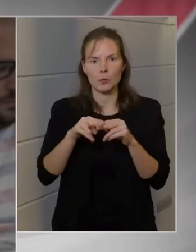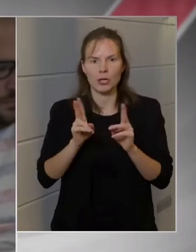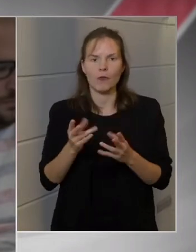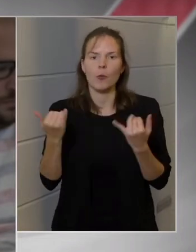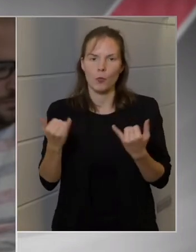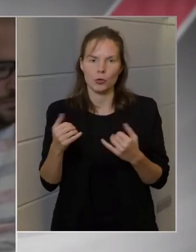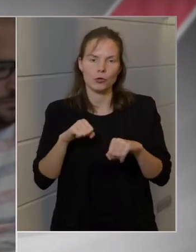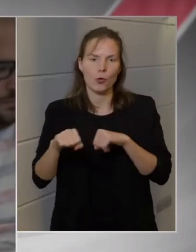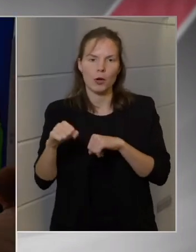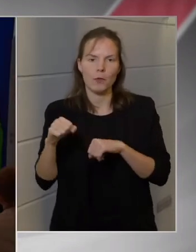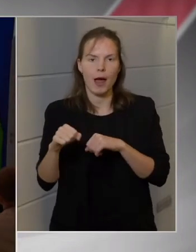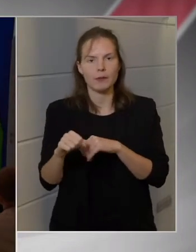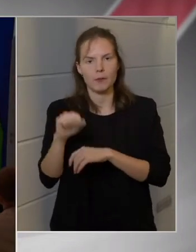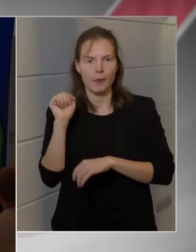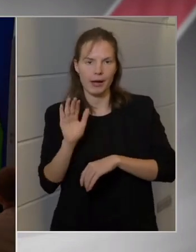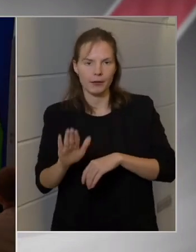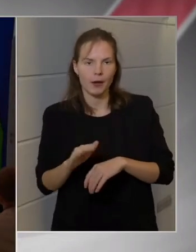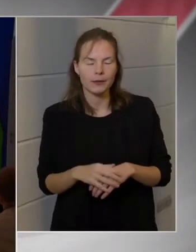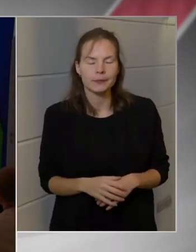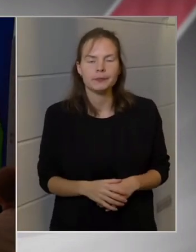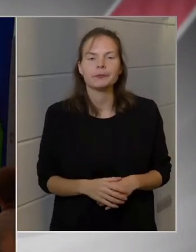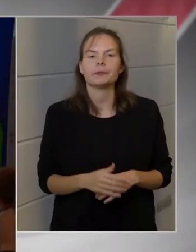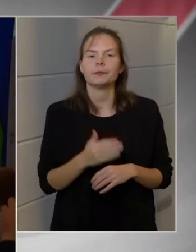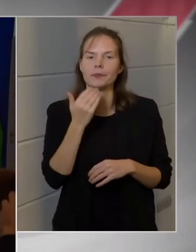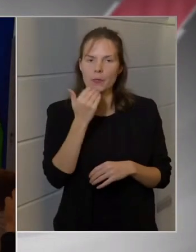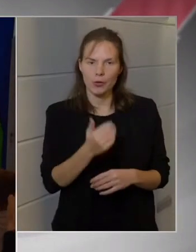jelenlegi kormánypártoknak. Köszönöm.